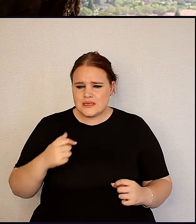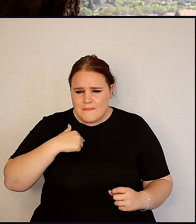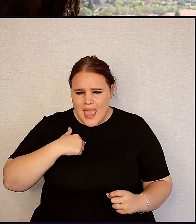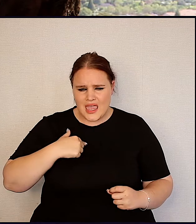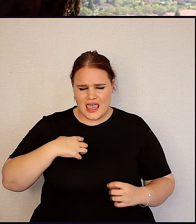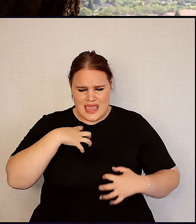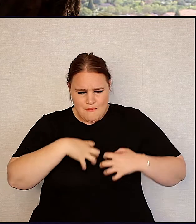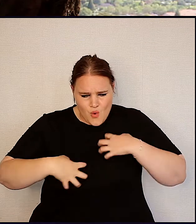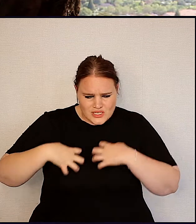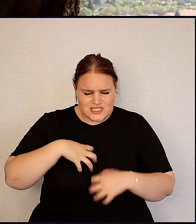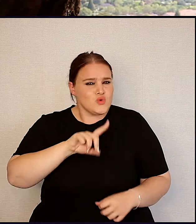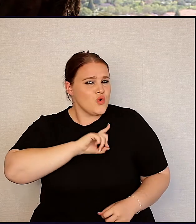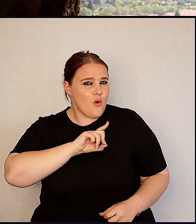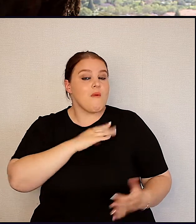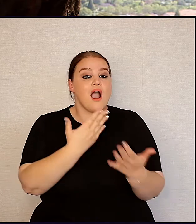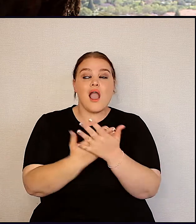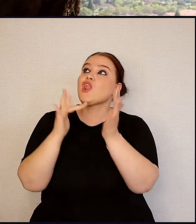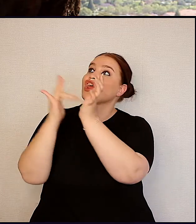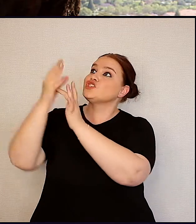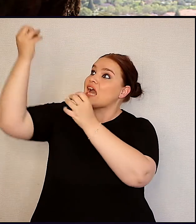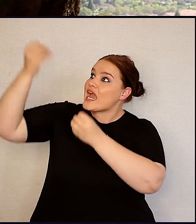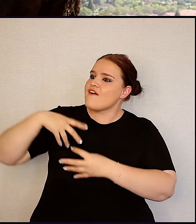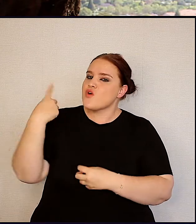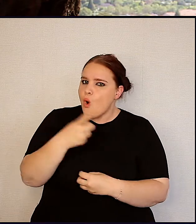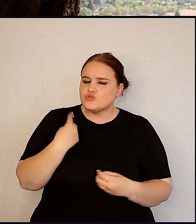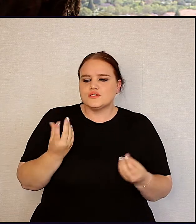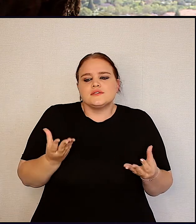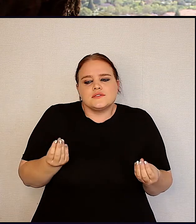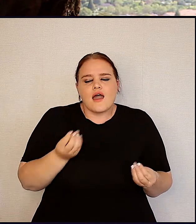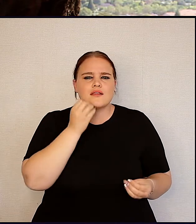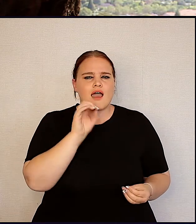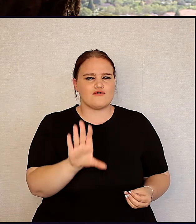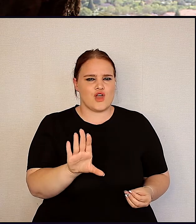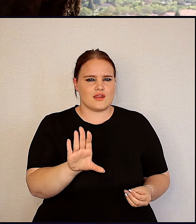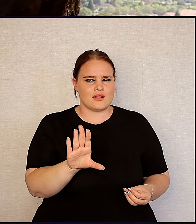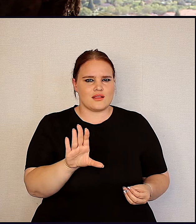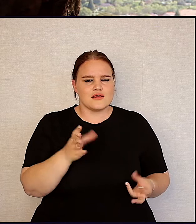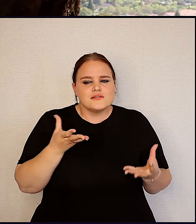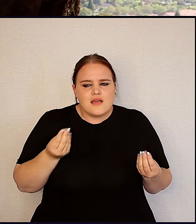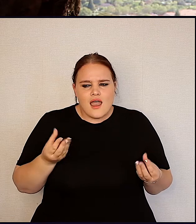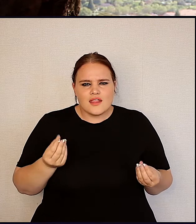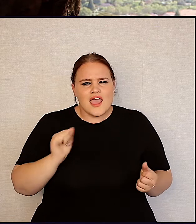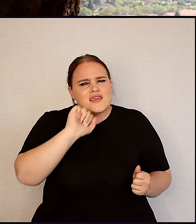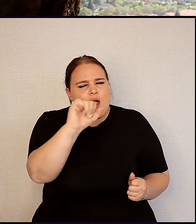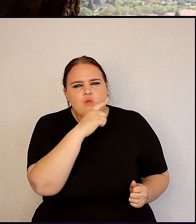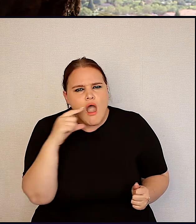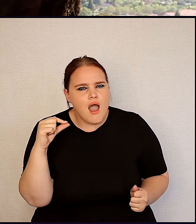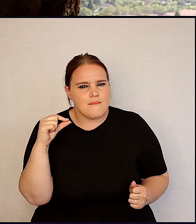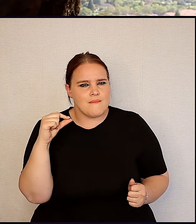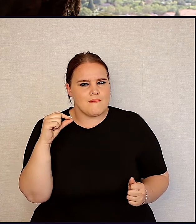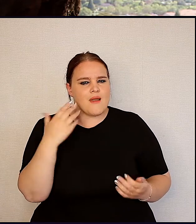hierdie gevoelens gee, dan kan hy vir ons die antwoord gee, net met een sachte Maria, net een sachte jou naam noem,